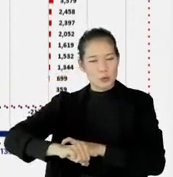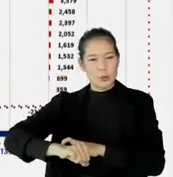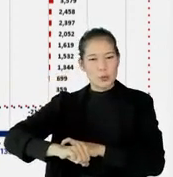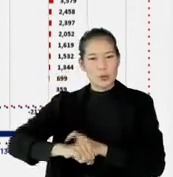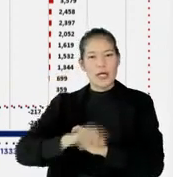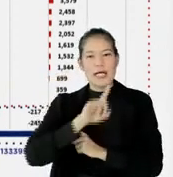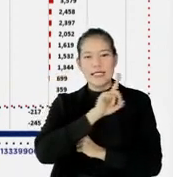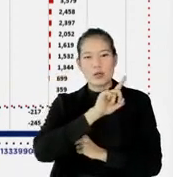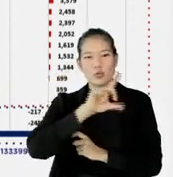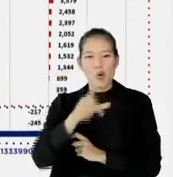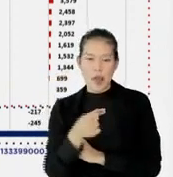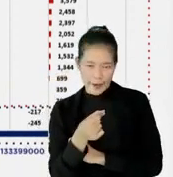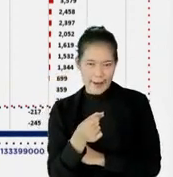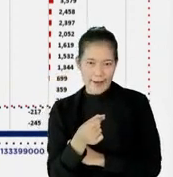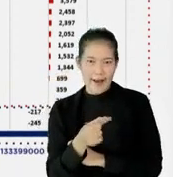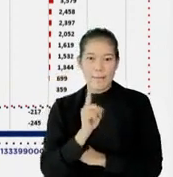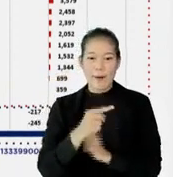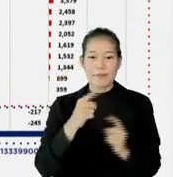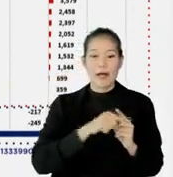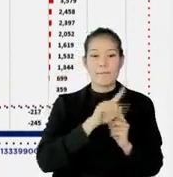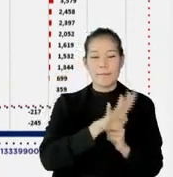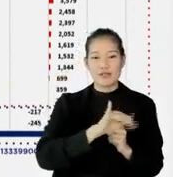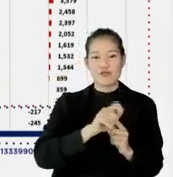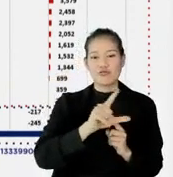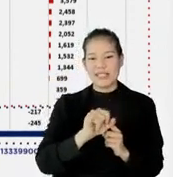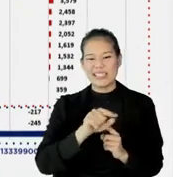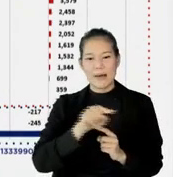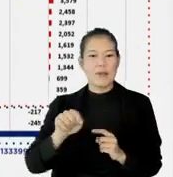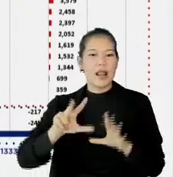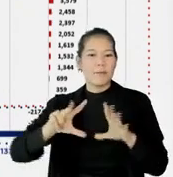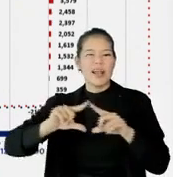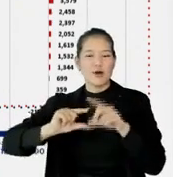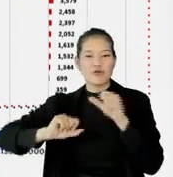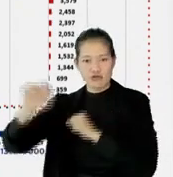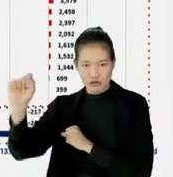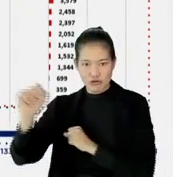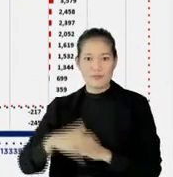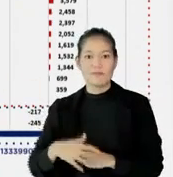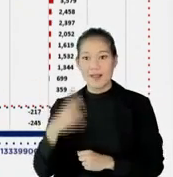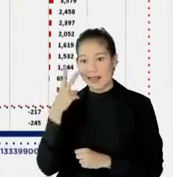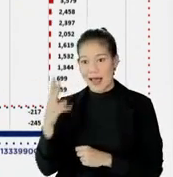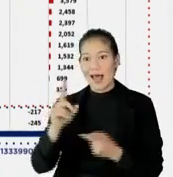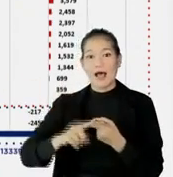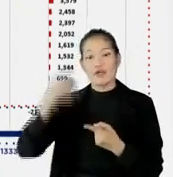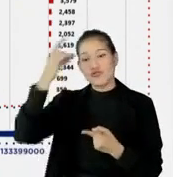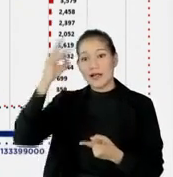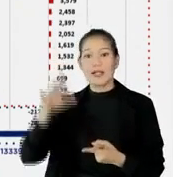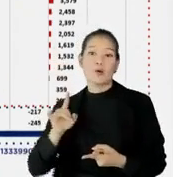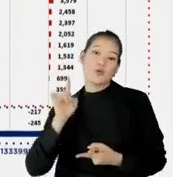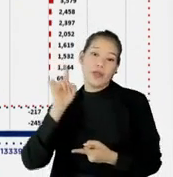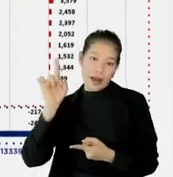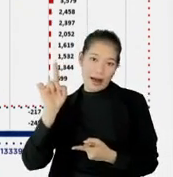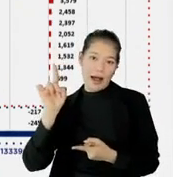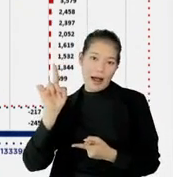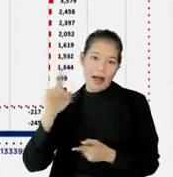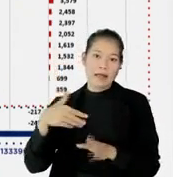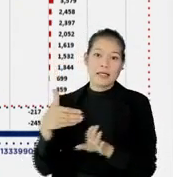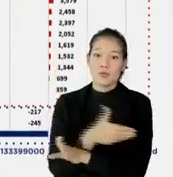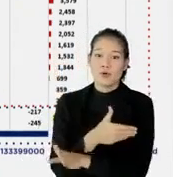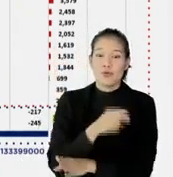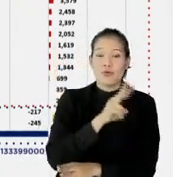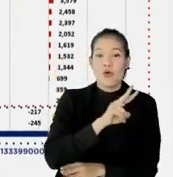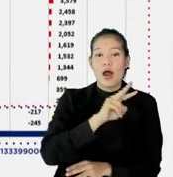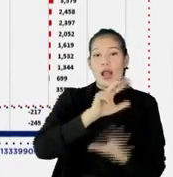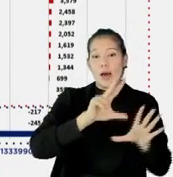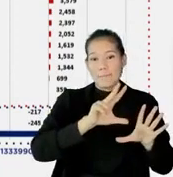kurun waktu 1 bulan lah, karena dari tanggal 4 Juli ke 8 Agustus gitu ya, Nah di sini yang pertama Sumatera Utara, sebelumnya di angka